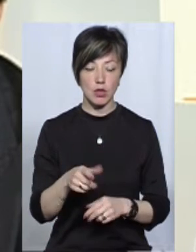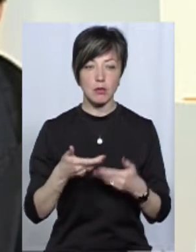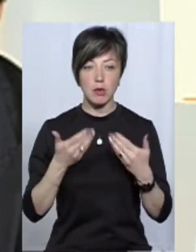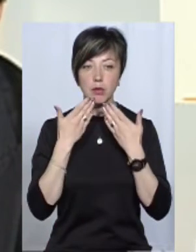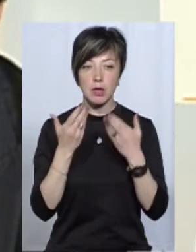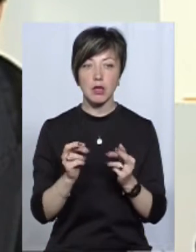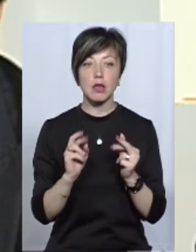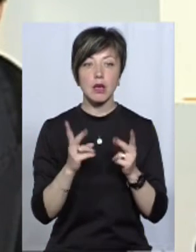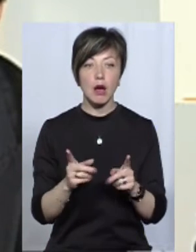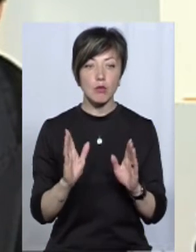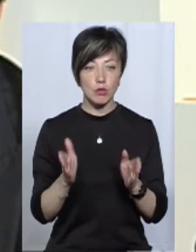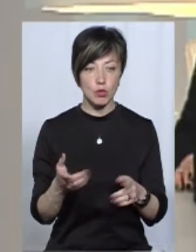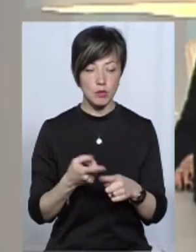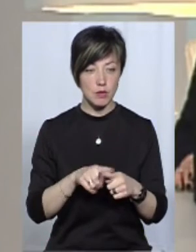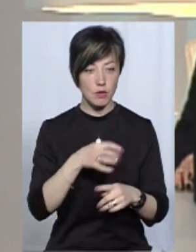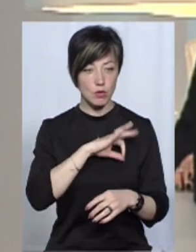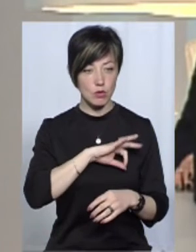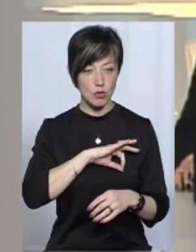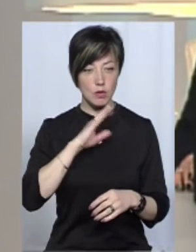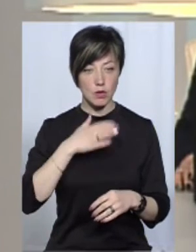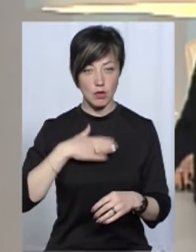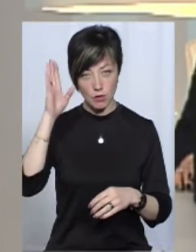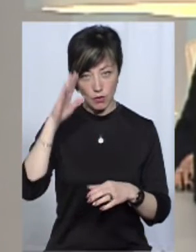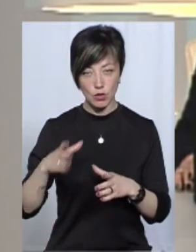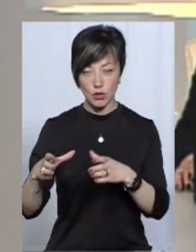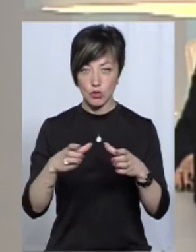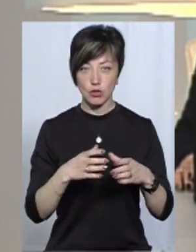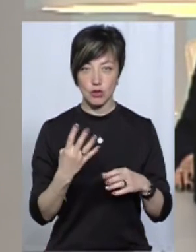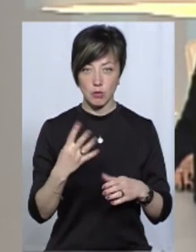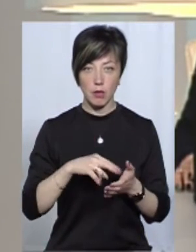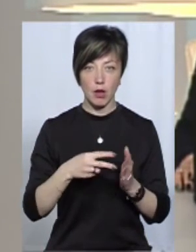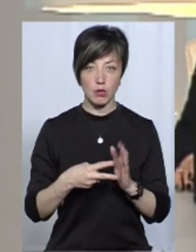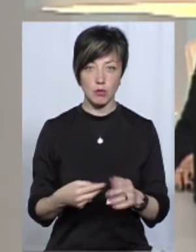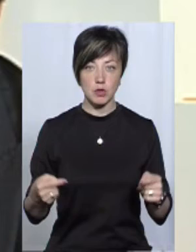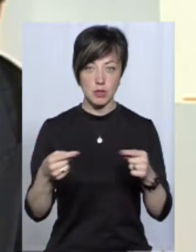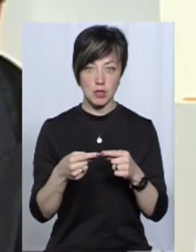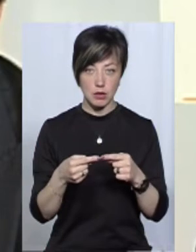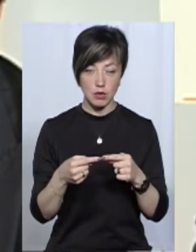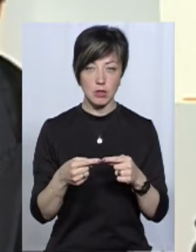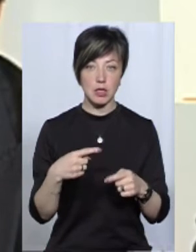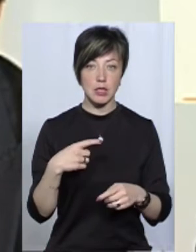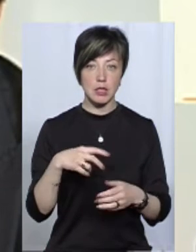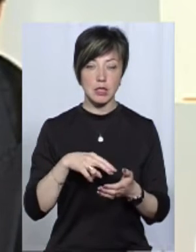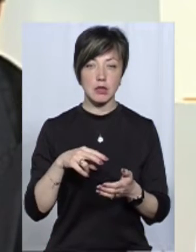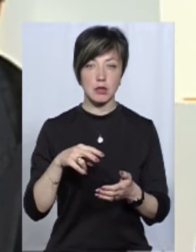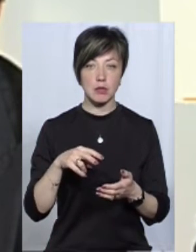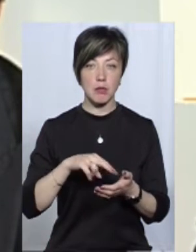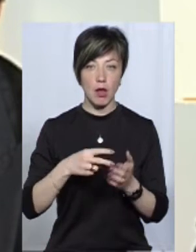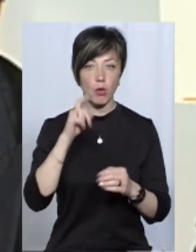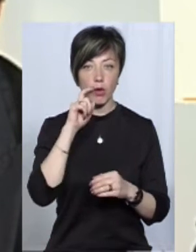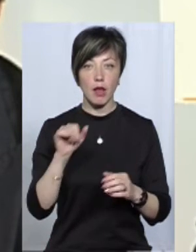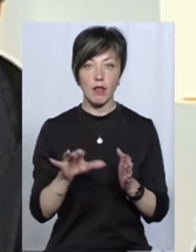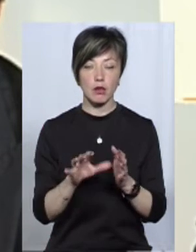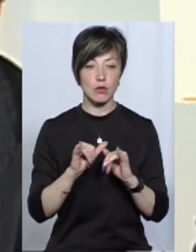спитали, яким чином тоді ми будемо використовувати нашу водойму для чотирьох, як ми плануємо згідно стратегії України щодо